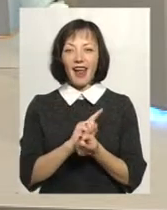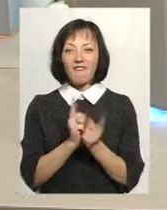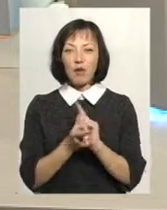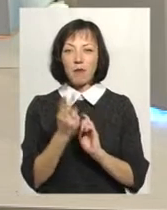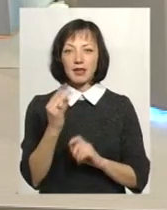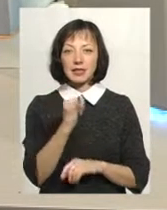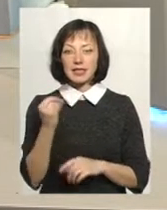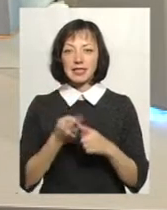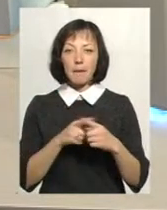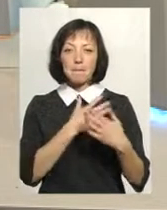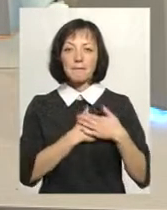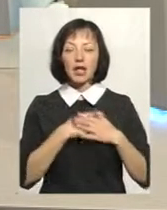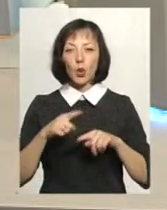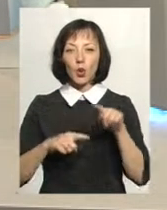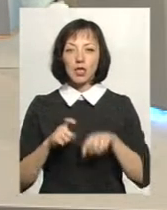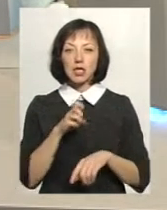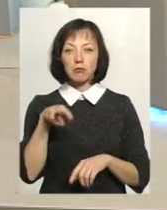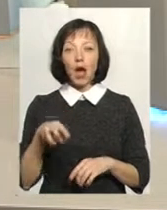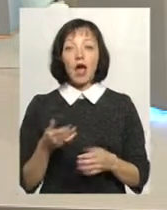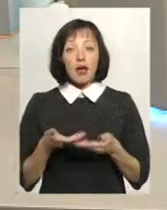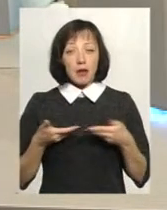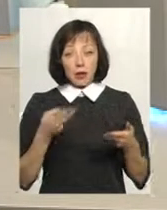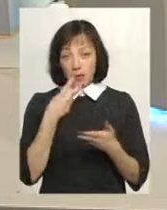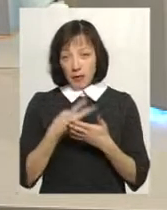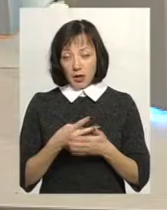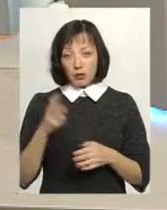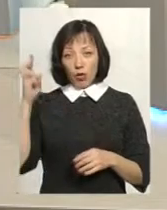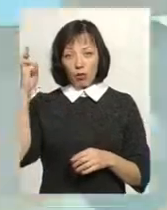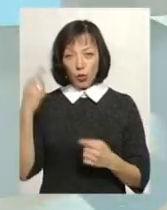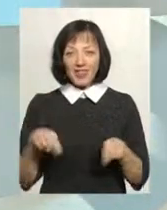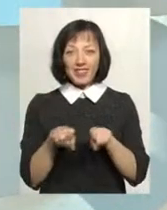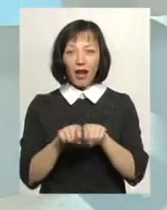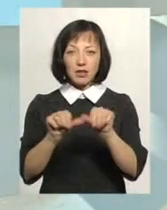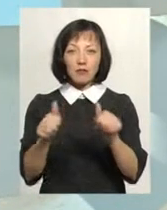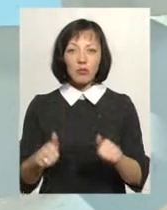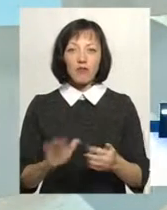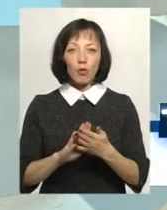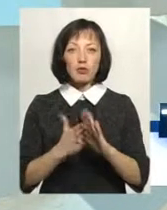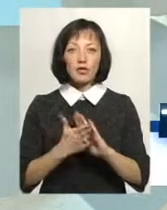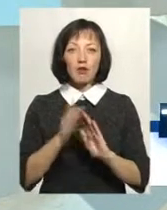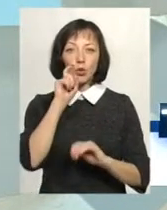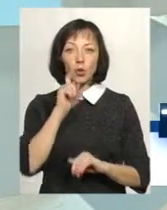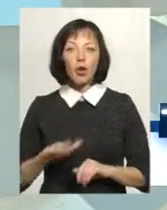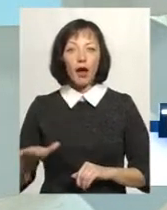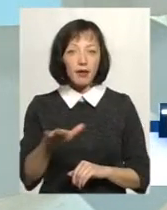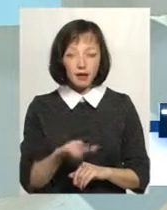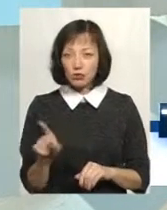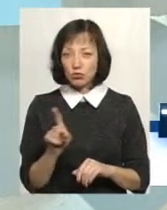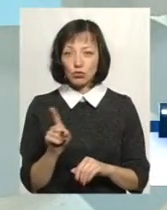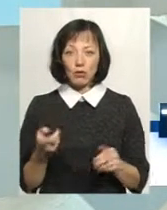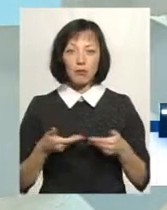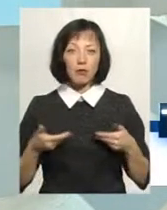патріотизм. Ми бачимо, що сьогодні Господь так сформував обставини України, що ми